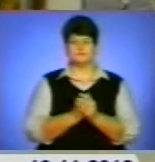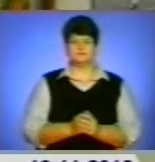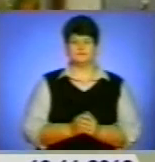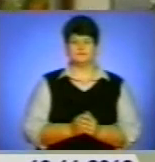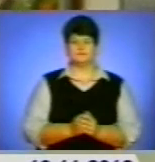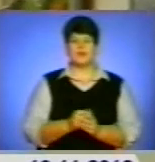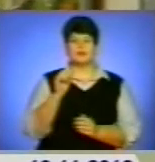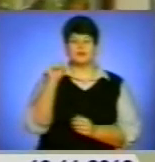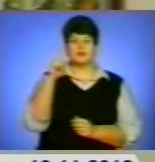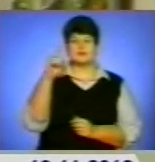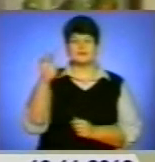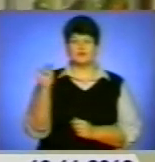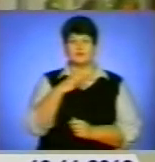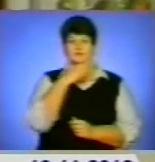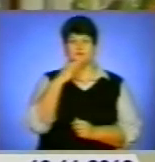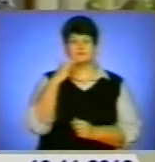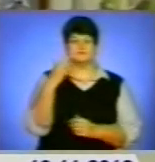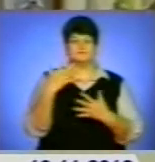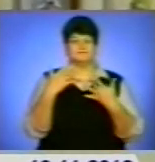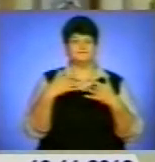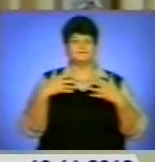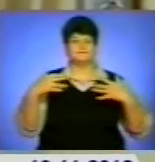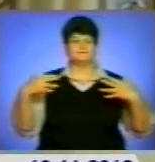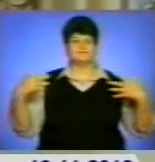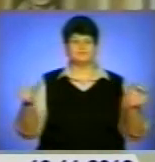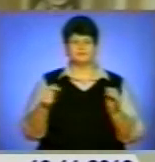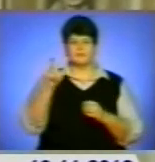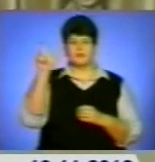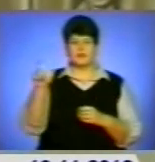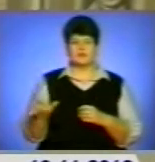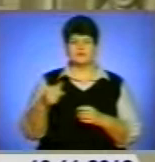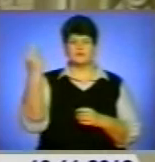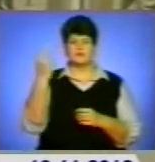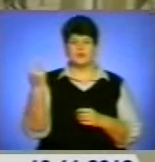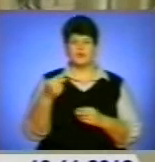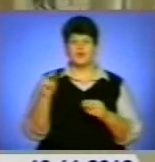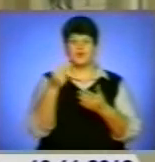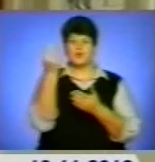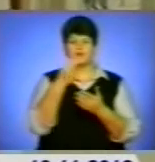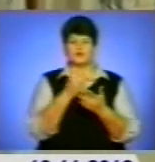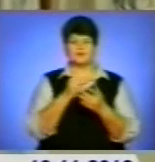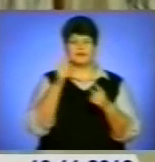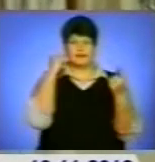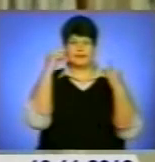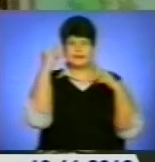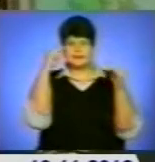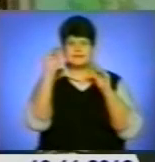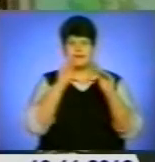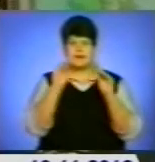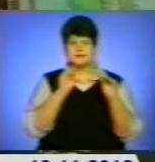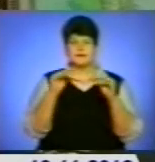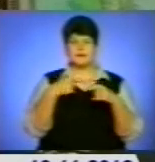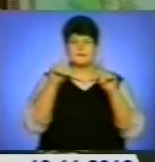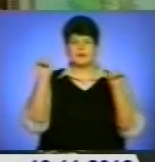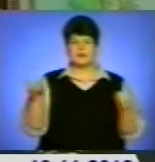Анатолій Заблуда дуже багатогранний митець. Він живописець і графік, художник, оформлювач, дизайнер і плакатист, а ще